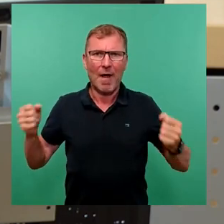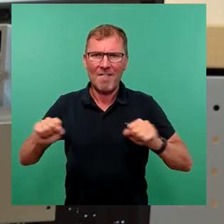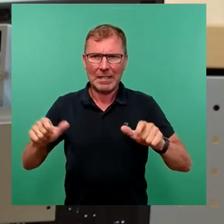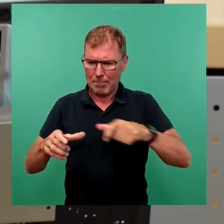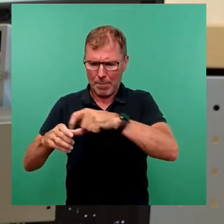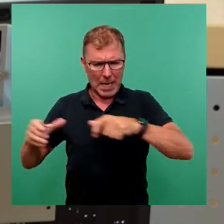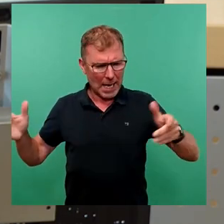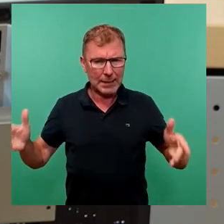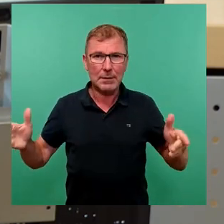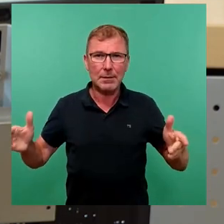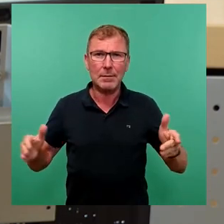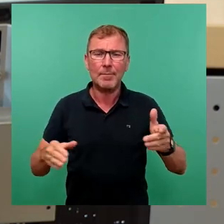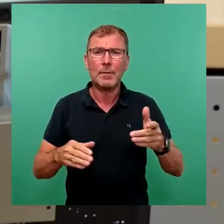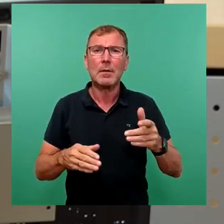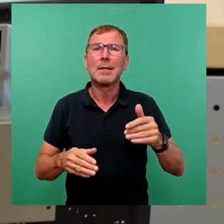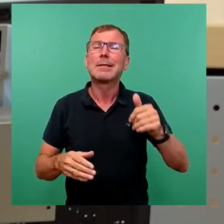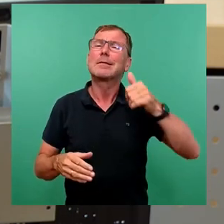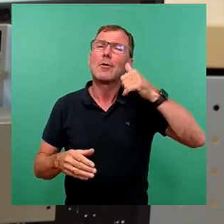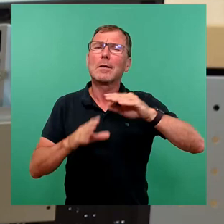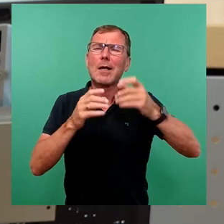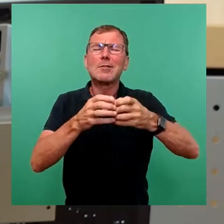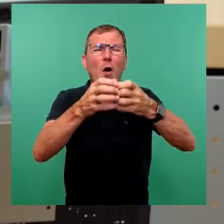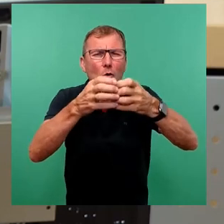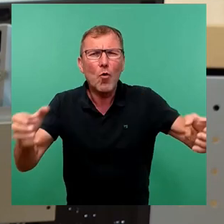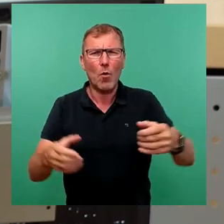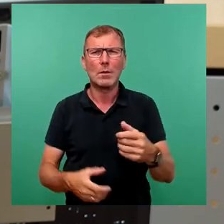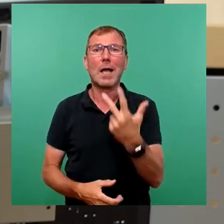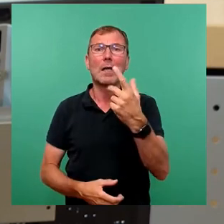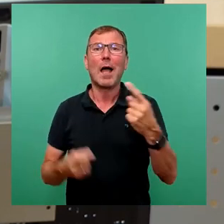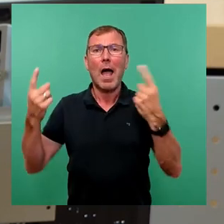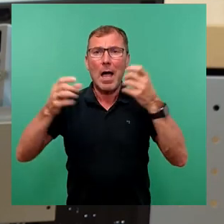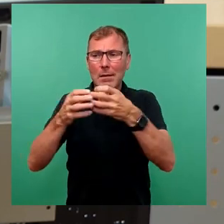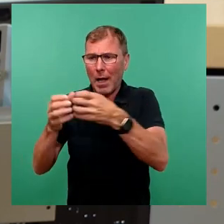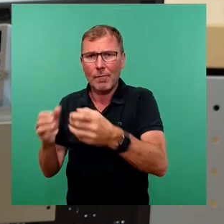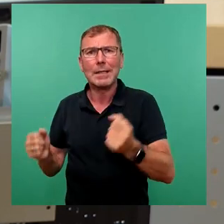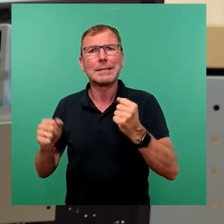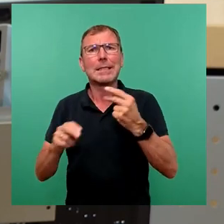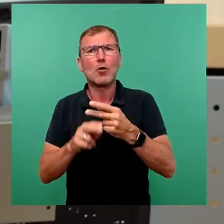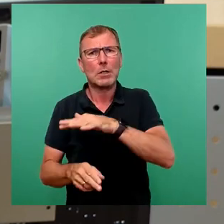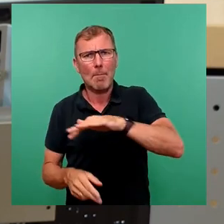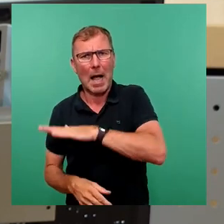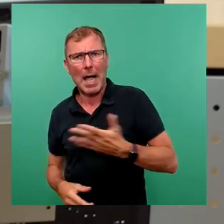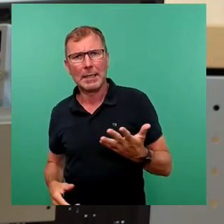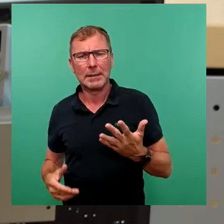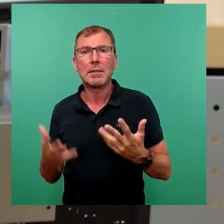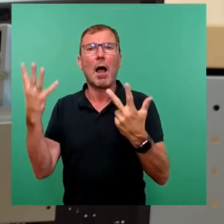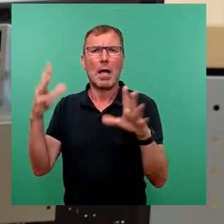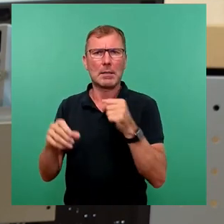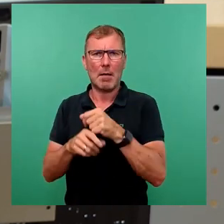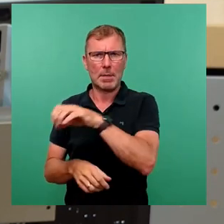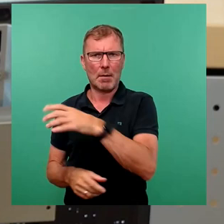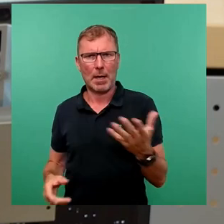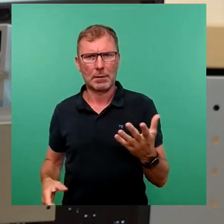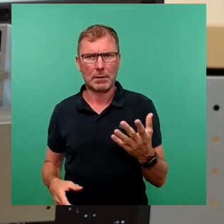ein riesiges WC-Häuschenareal, drei Krankenwagen und ein Security-Bereich mit acht Mitarbeitern. Das